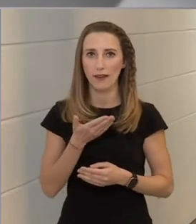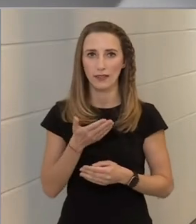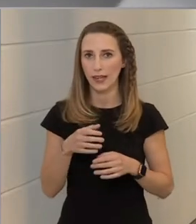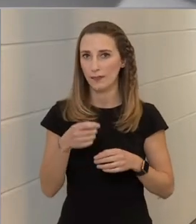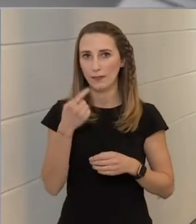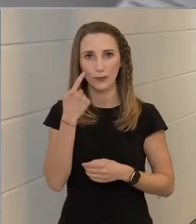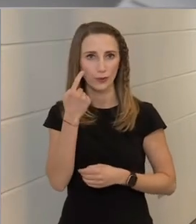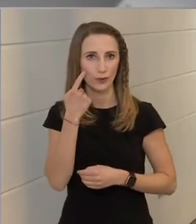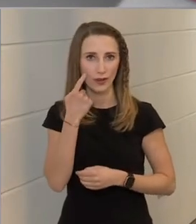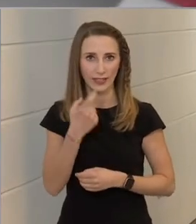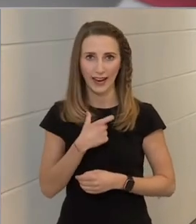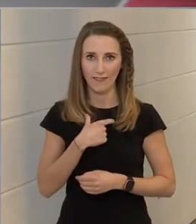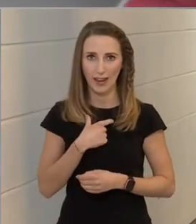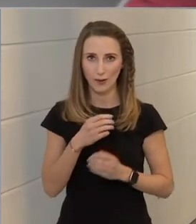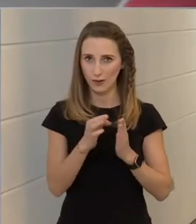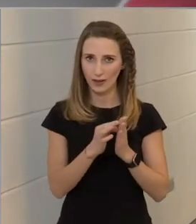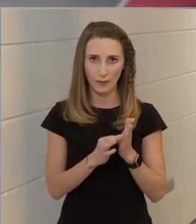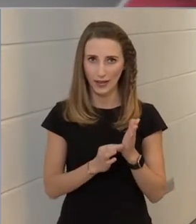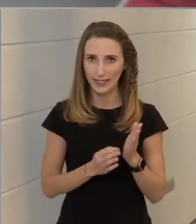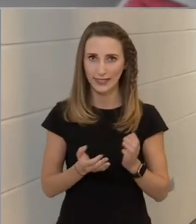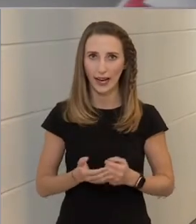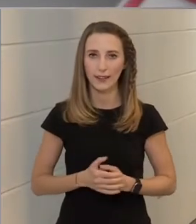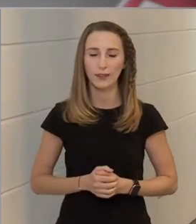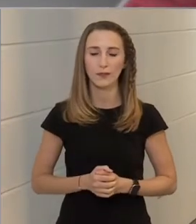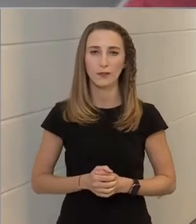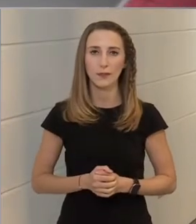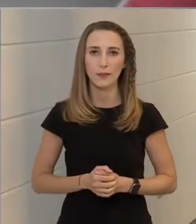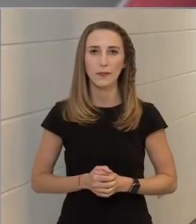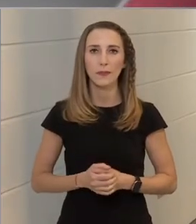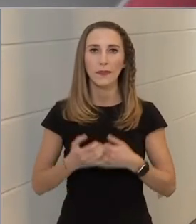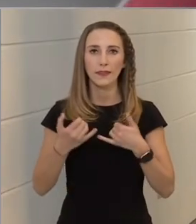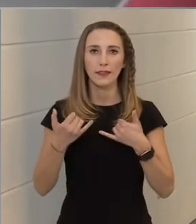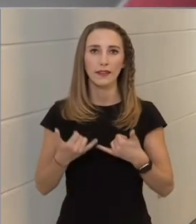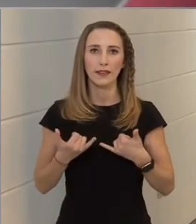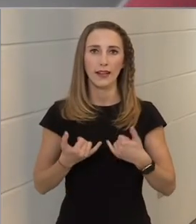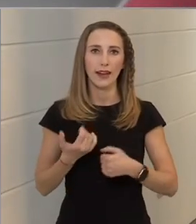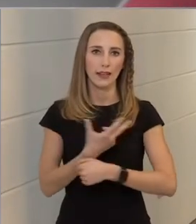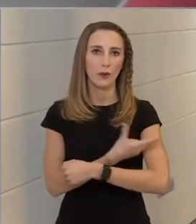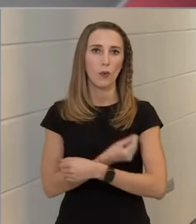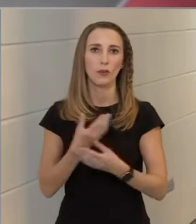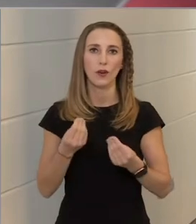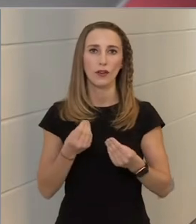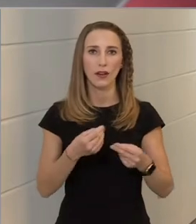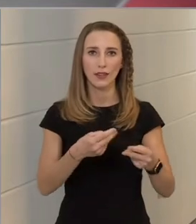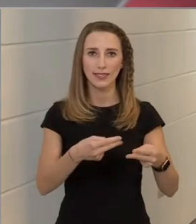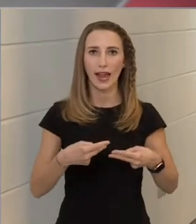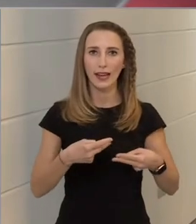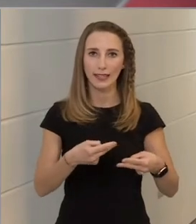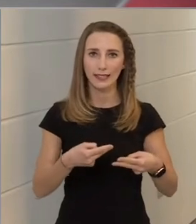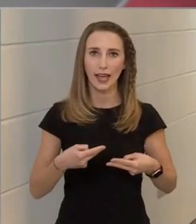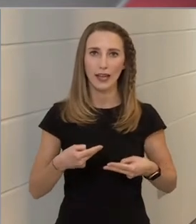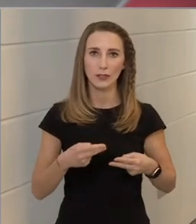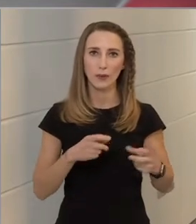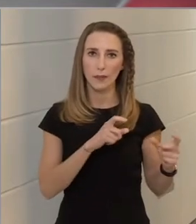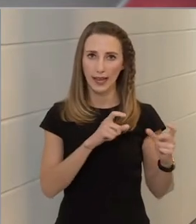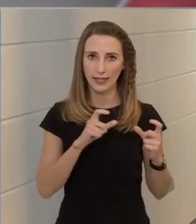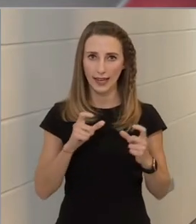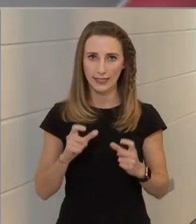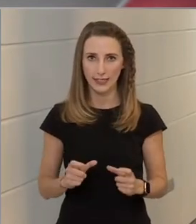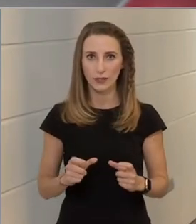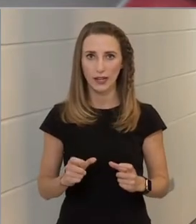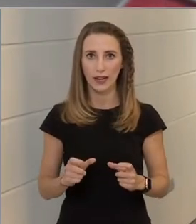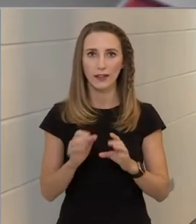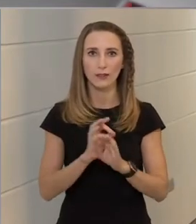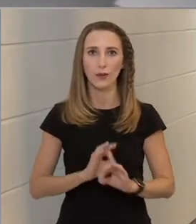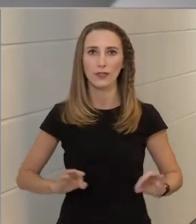nem tudatják velünk. A jelen oltóanyag szállítás beérkezése